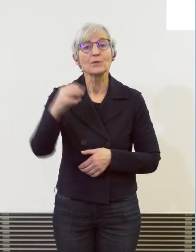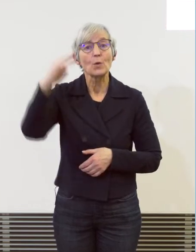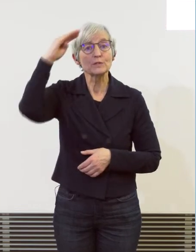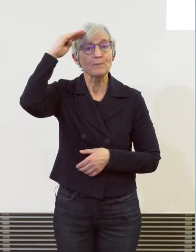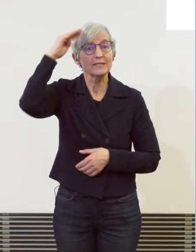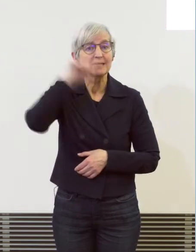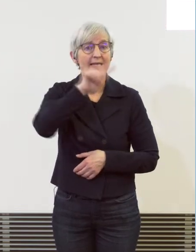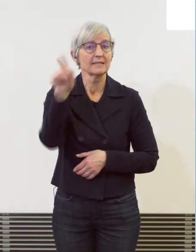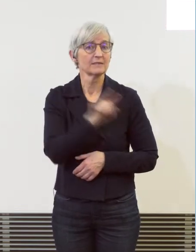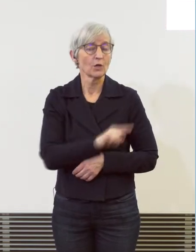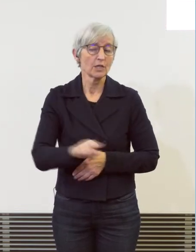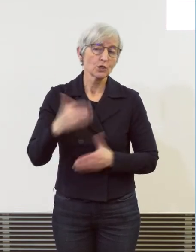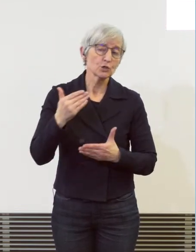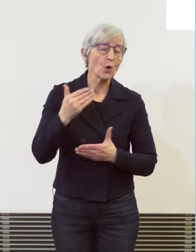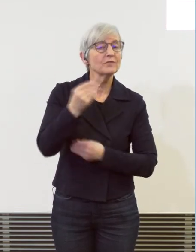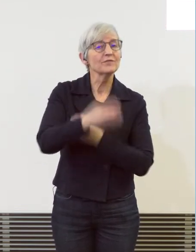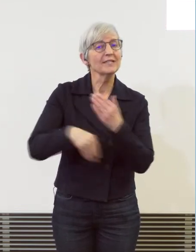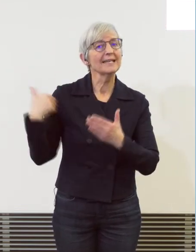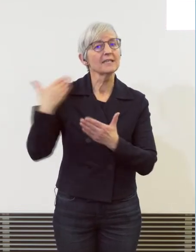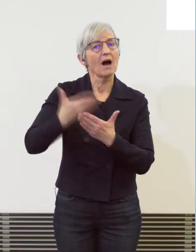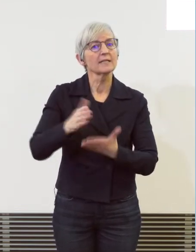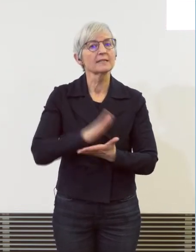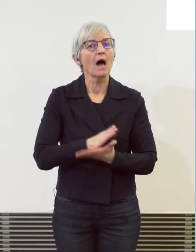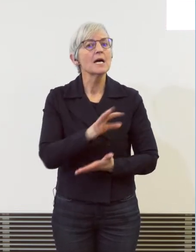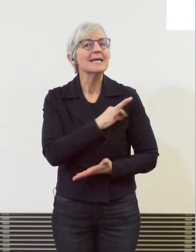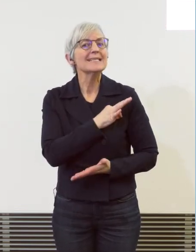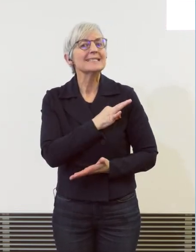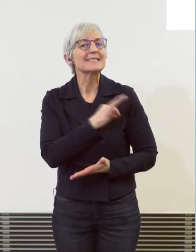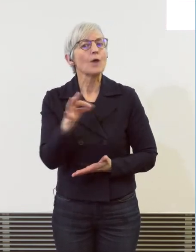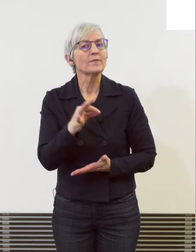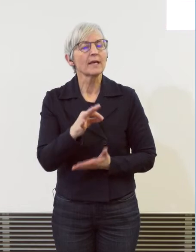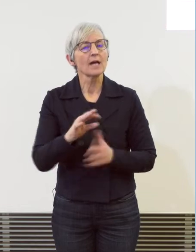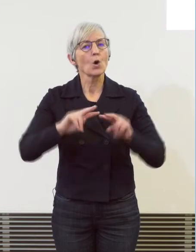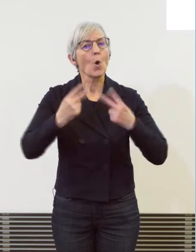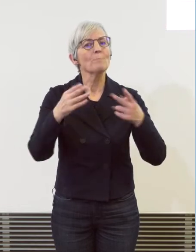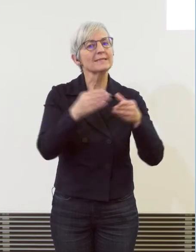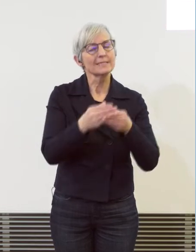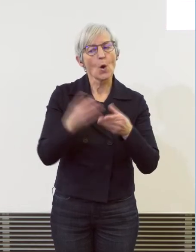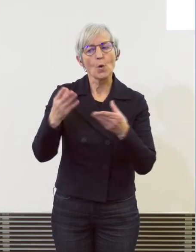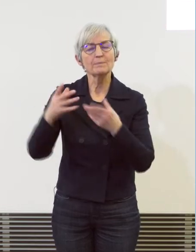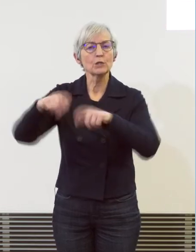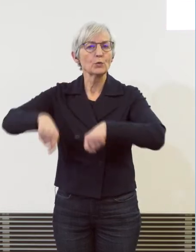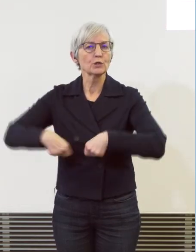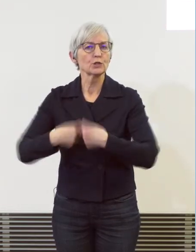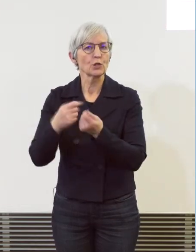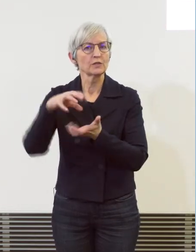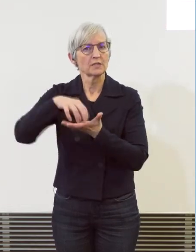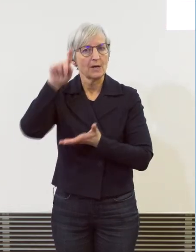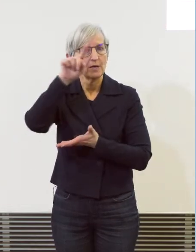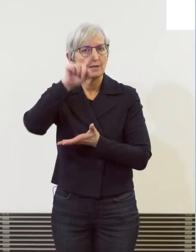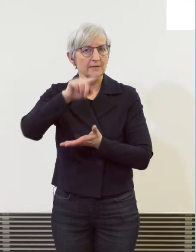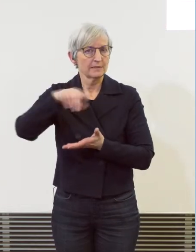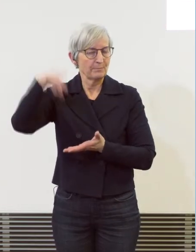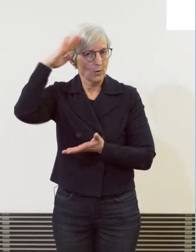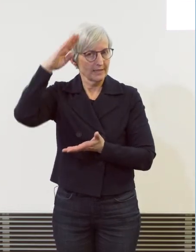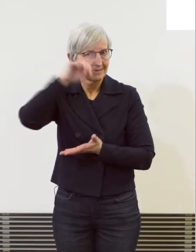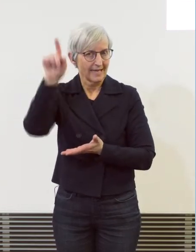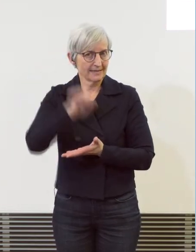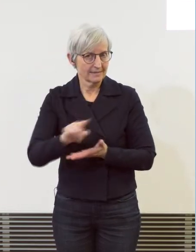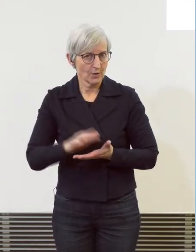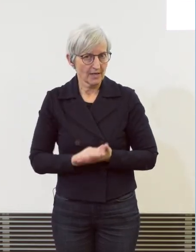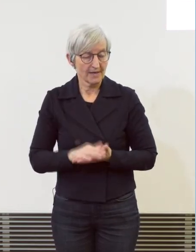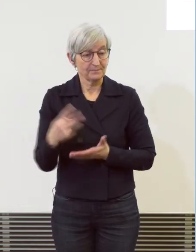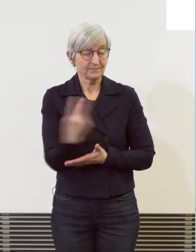Jahren eine Sonderkommission, auch mit Unterstützung der Stadtpolizei Zürich, die sehr eng mit Partnerbehörden im